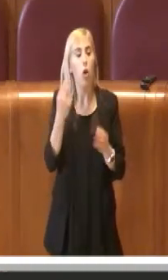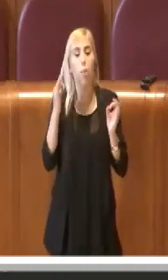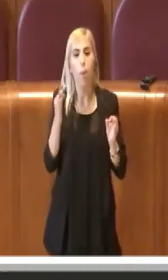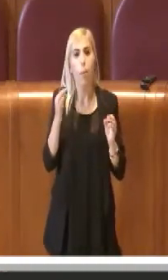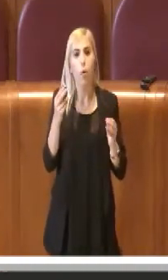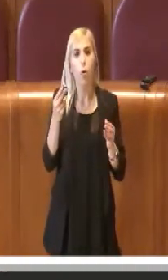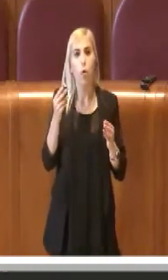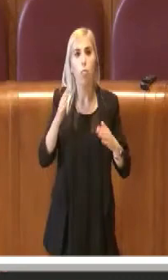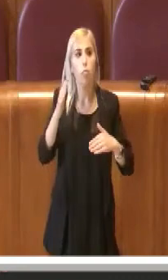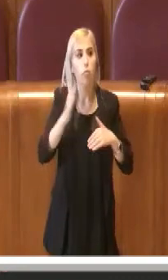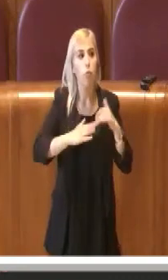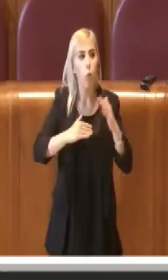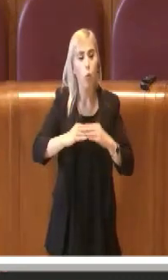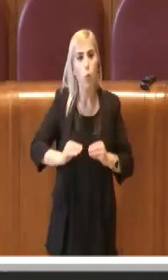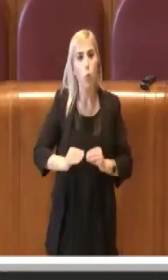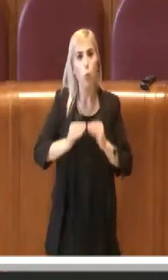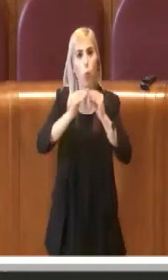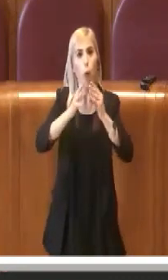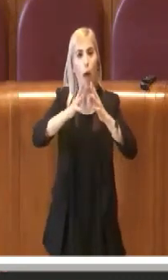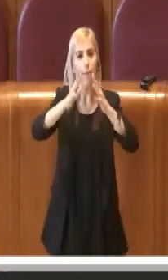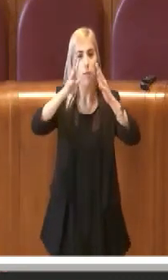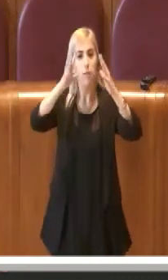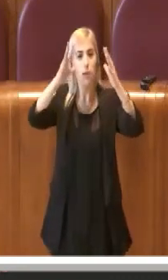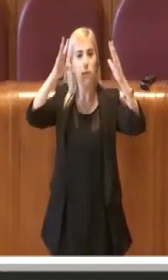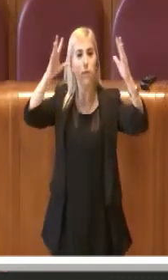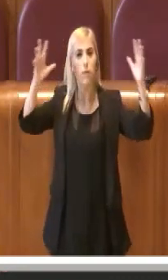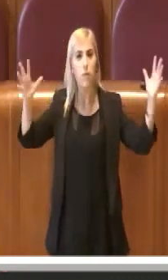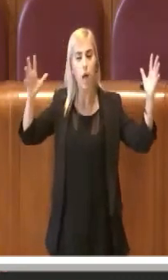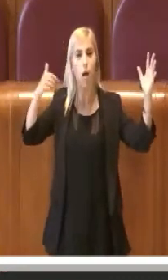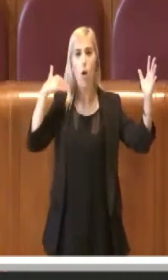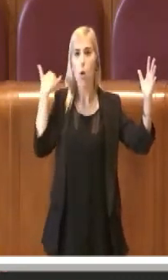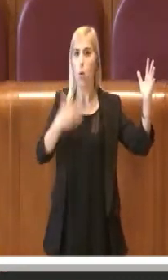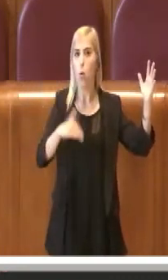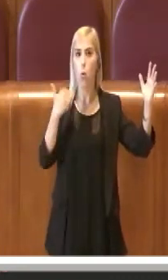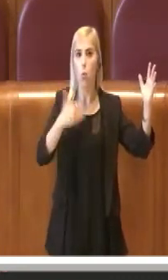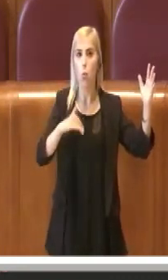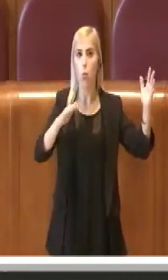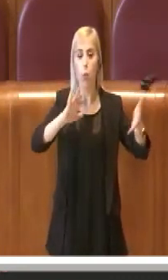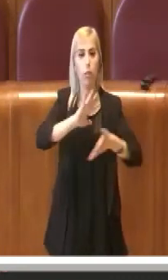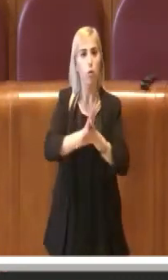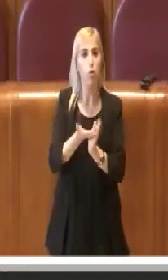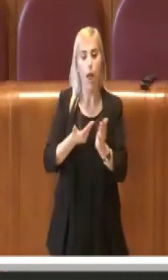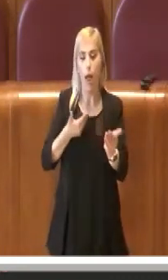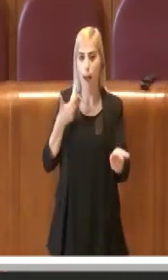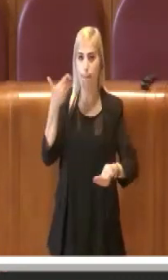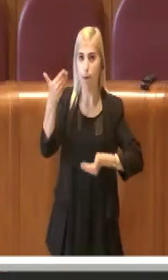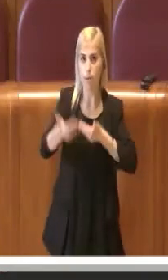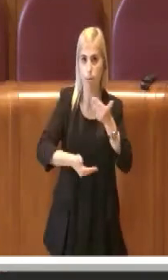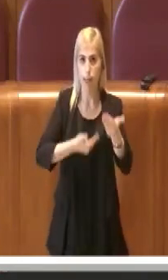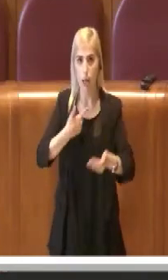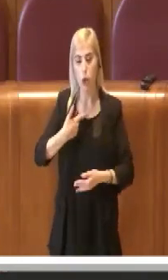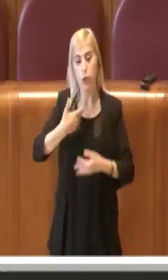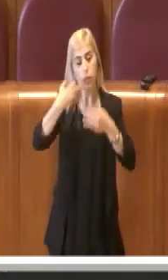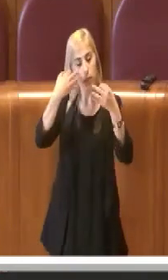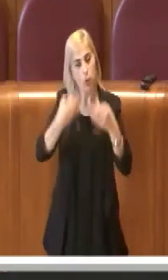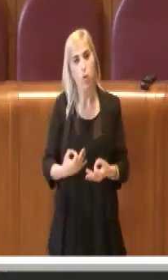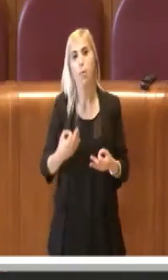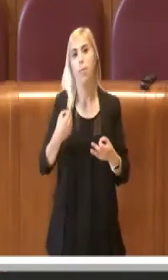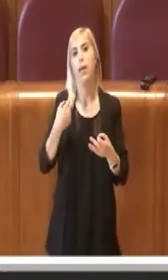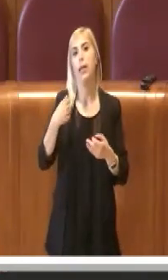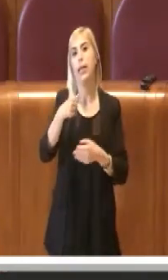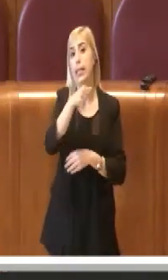anche ad uno stato di deterioramento avanzato, sicuramente richiederanno